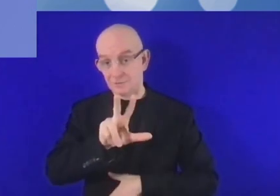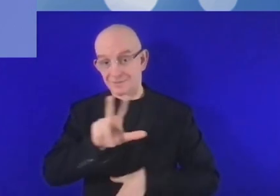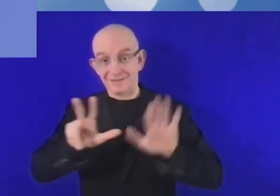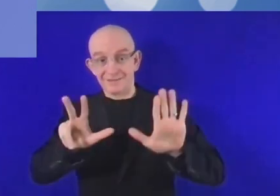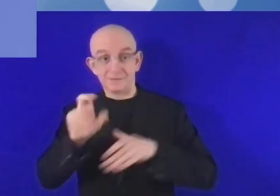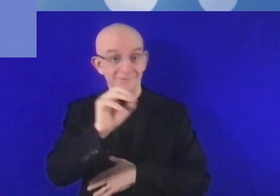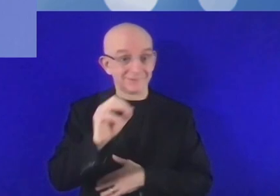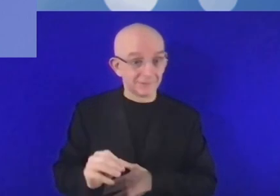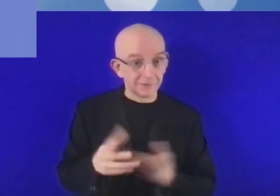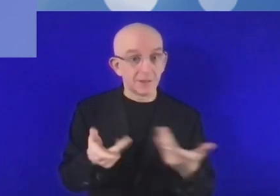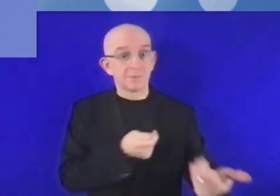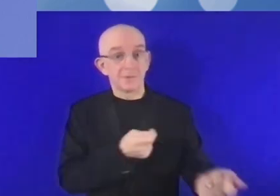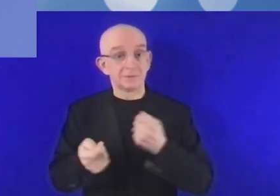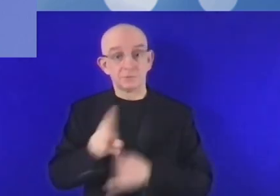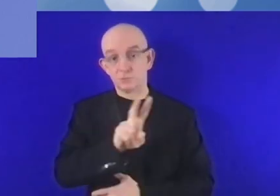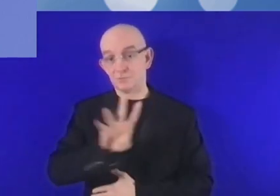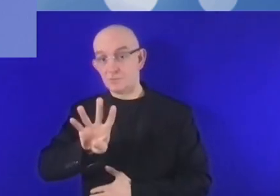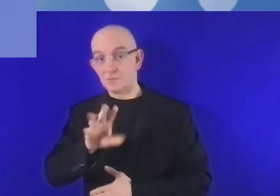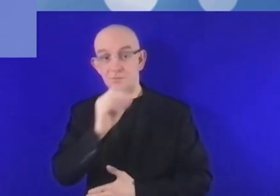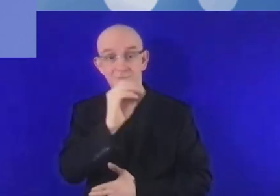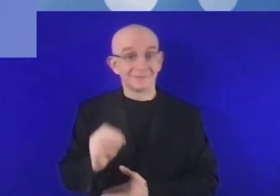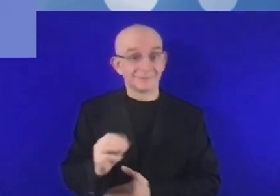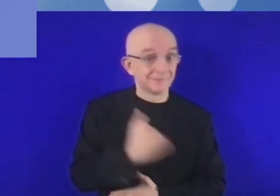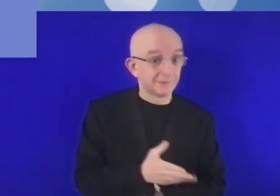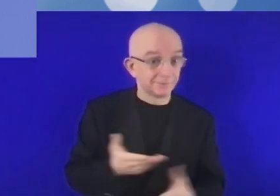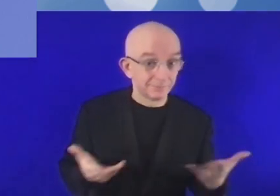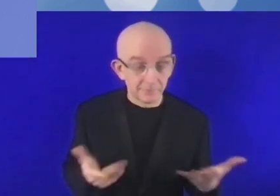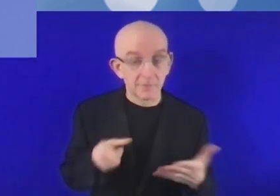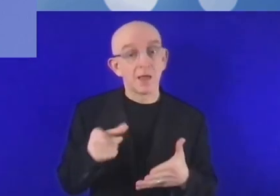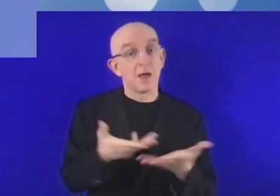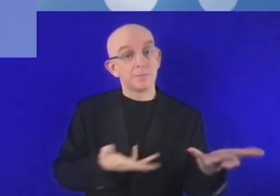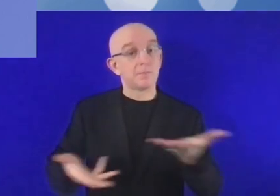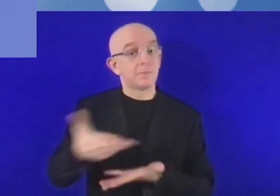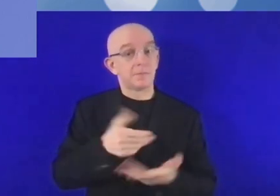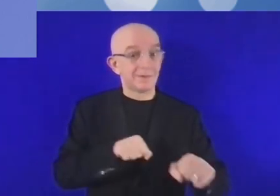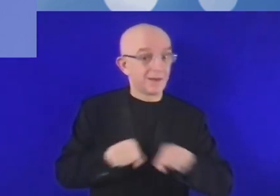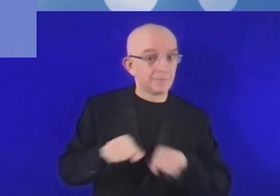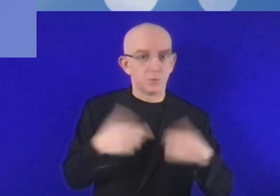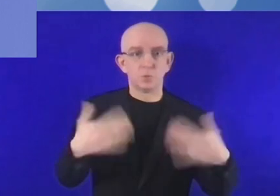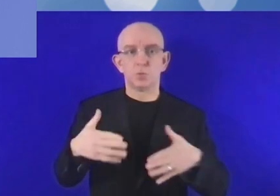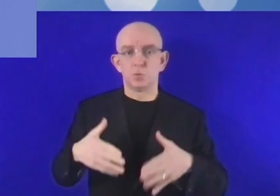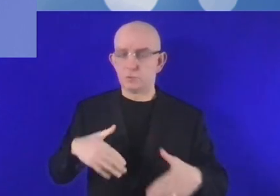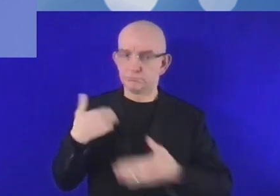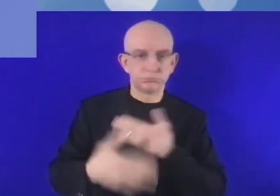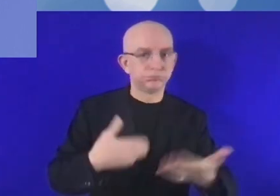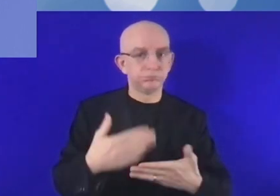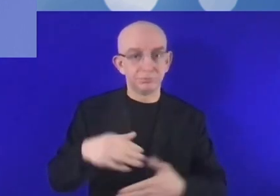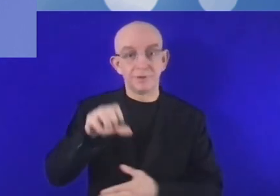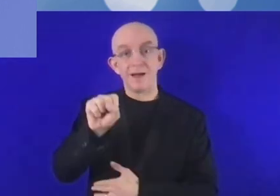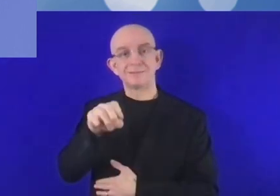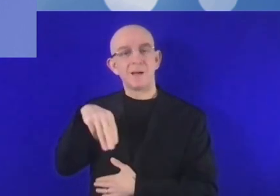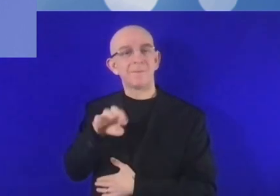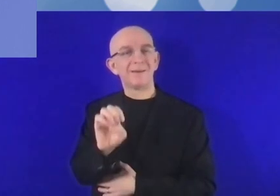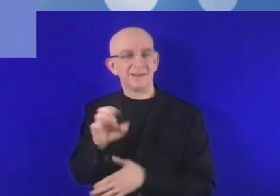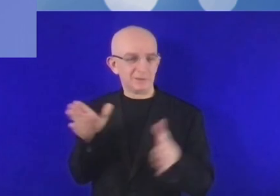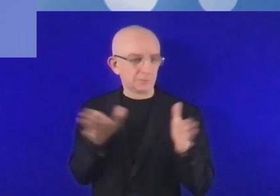témoins au jour le jour. Je voudrais commencer par une question ouverte que je vais poser à tout le monde, à tous les participants. En vous basant sur